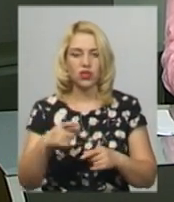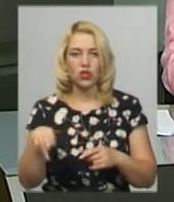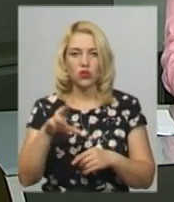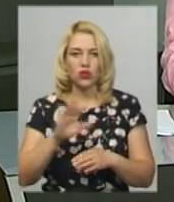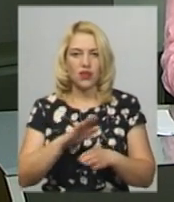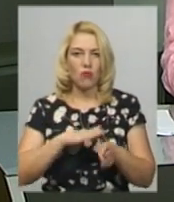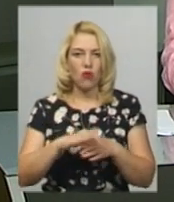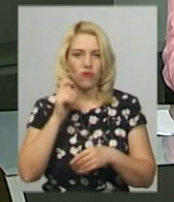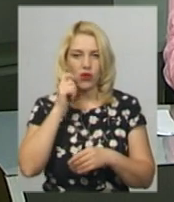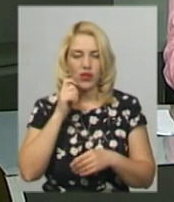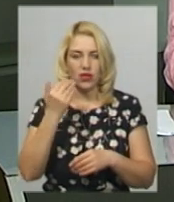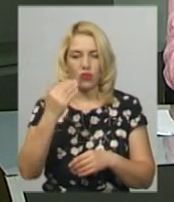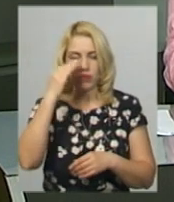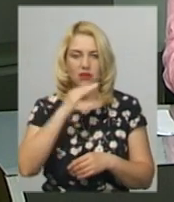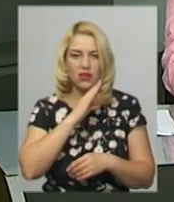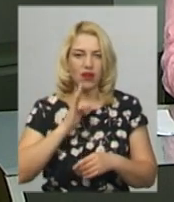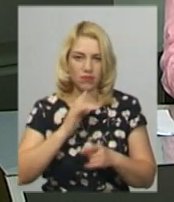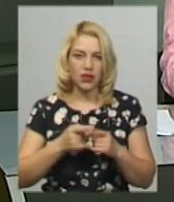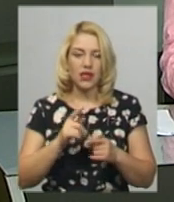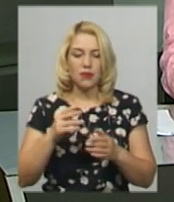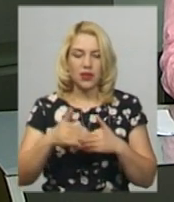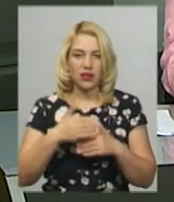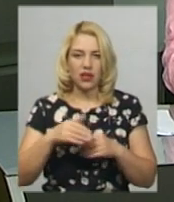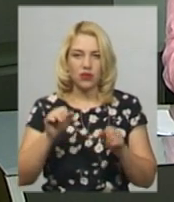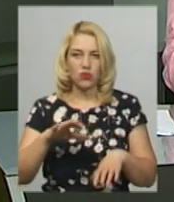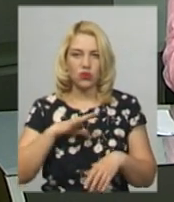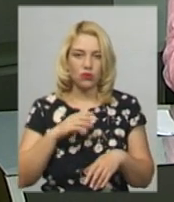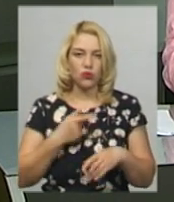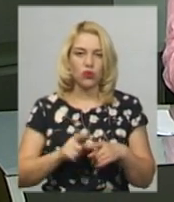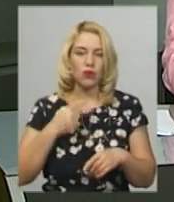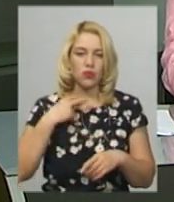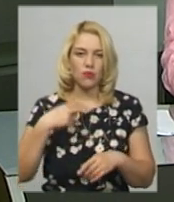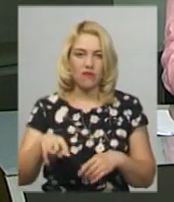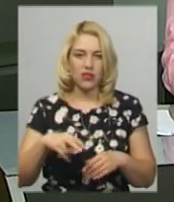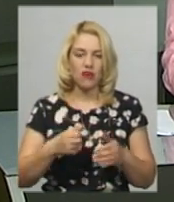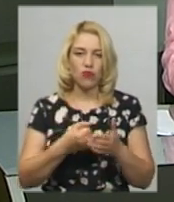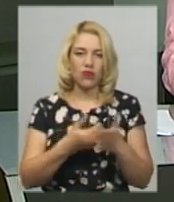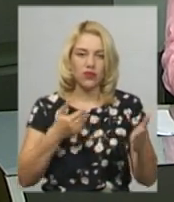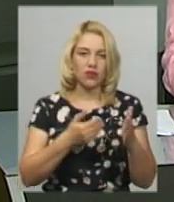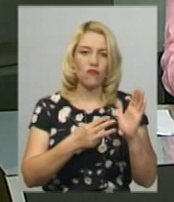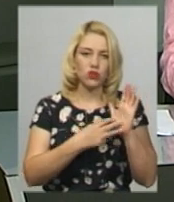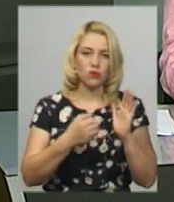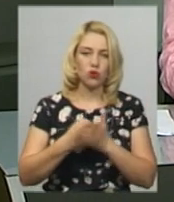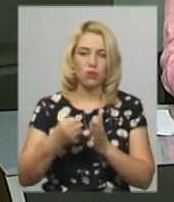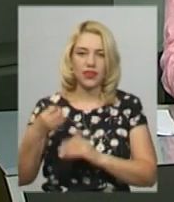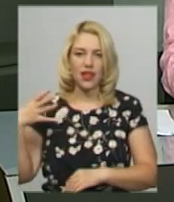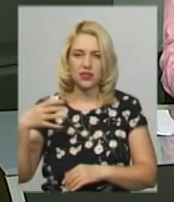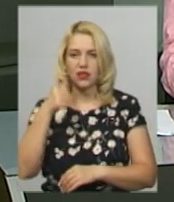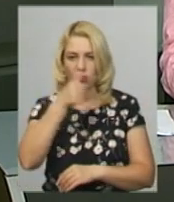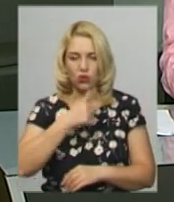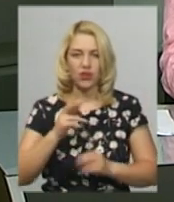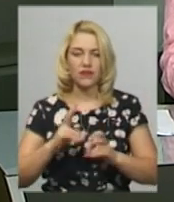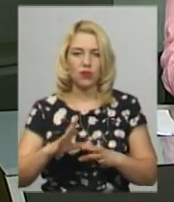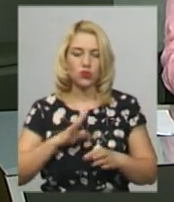неповнолітнього його батьками. Сенсія статті передбачає покарання у вигляді позбавлення волі на строк від 8 до 15 років. Як